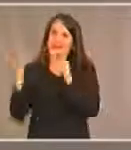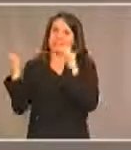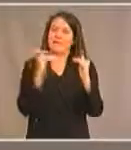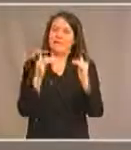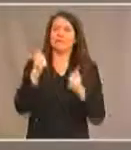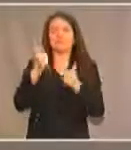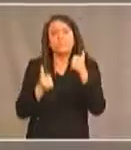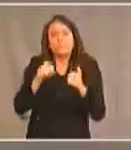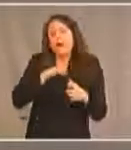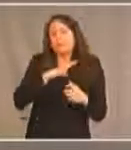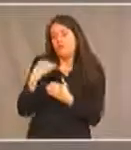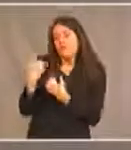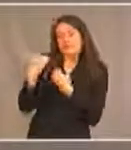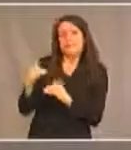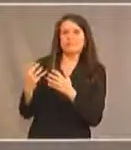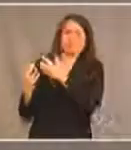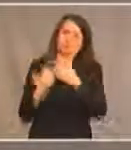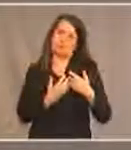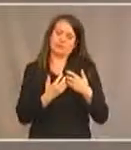qui ont des limitations fonctionnelles.